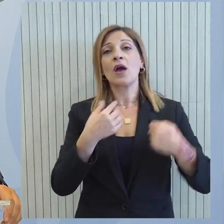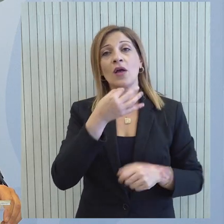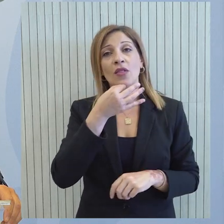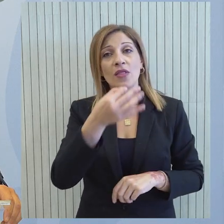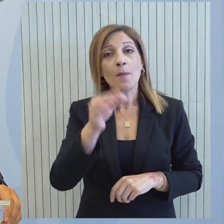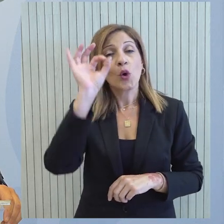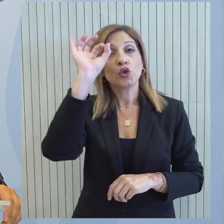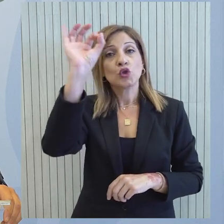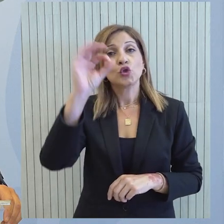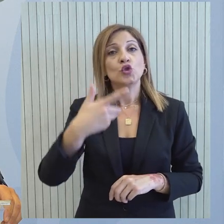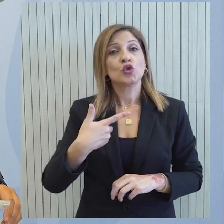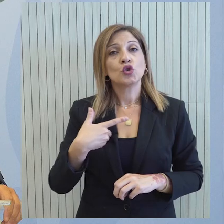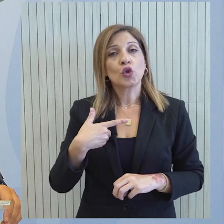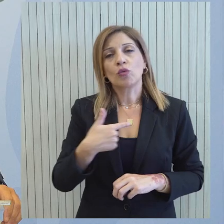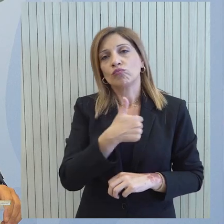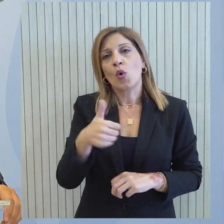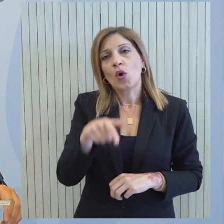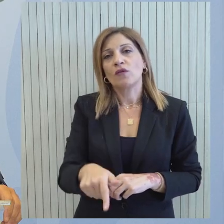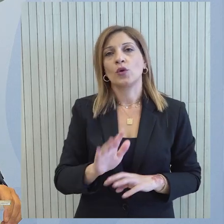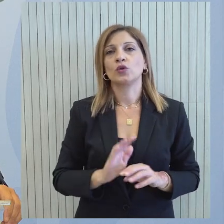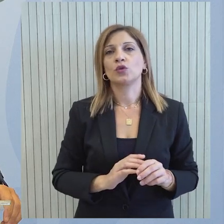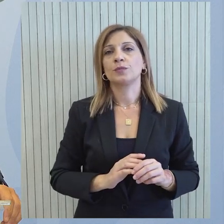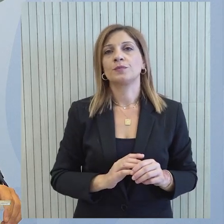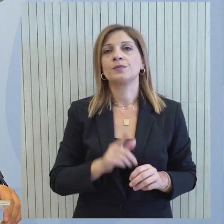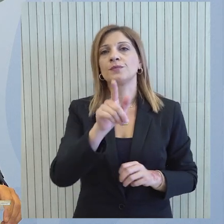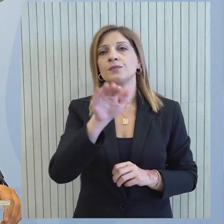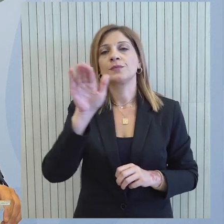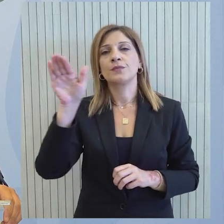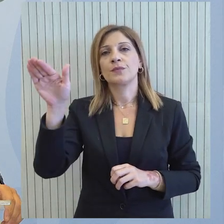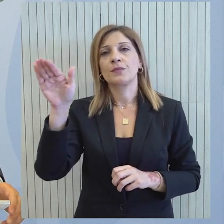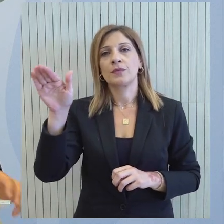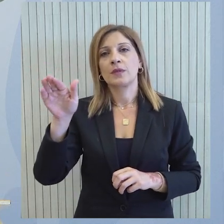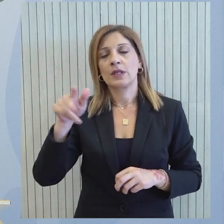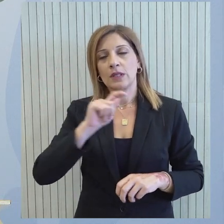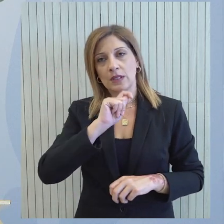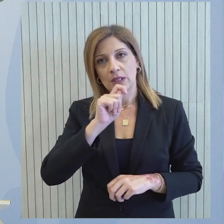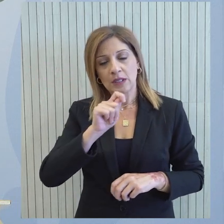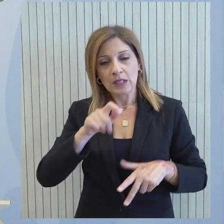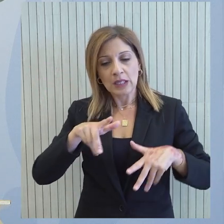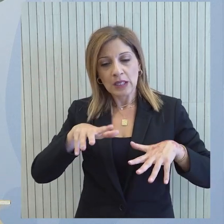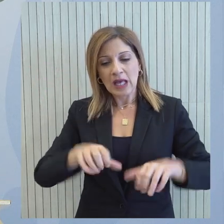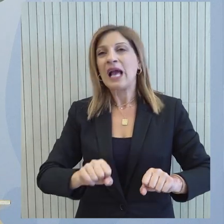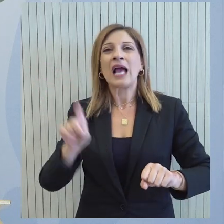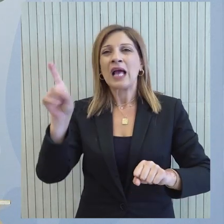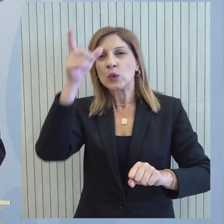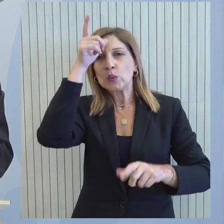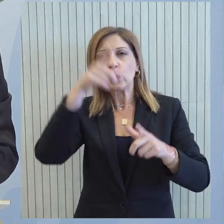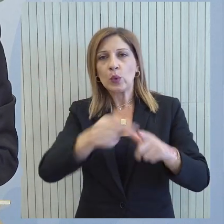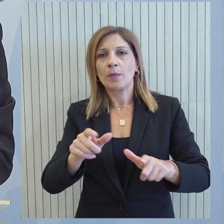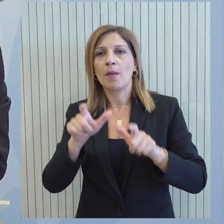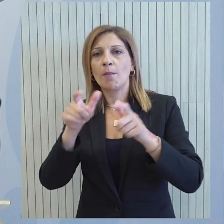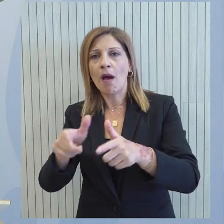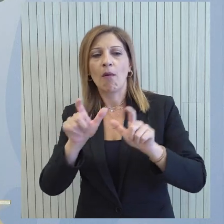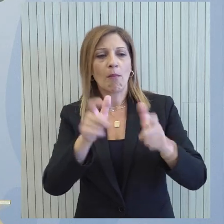υπογραμμίσω για άλλη μια φορά είναι ότι ο στόχος μας είναι αυτός και μόνος Ευχαριστώ, ευχαριστώ προπορτήσεις συγκλήψης ελεύθερων και πριν